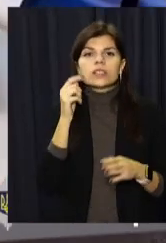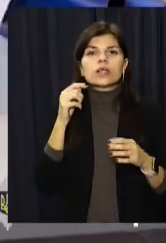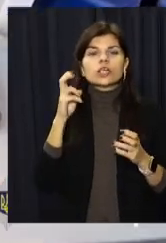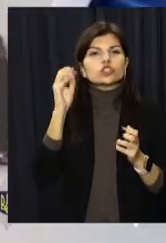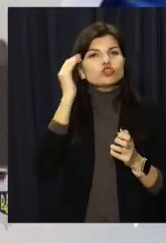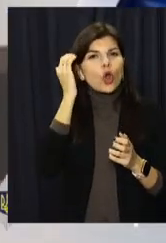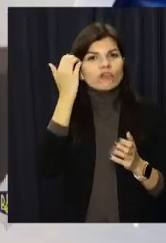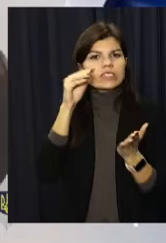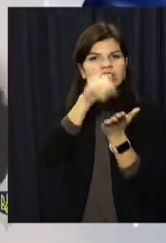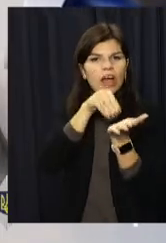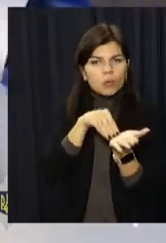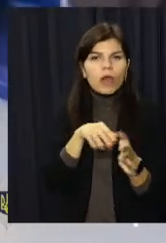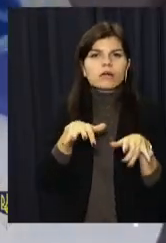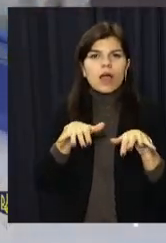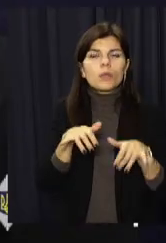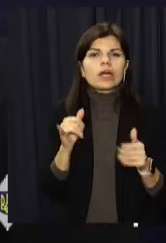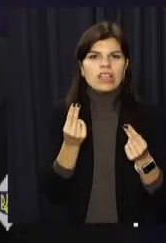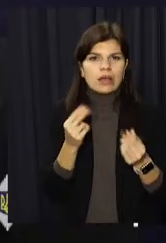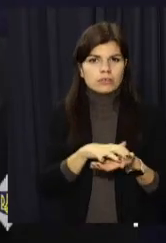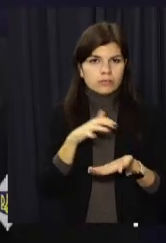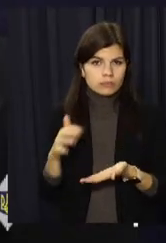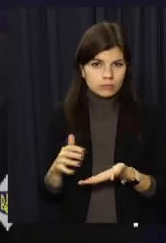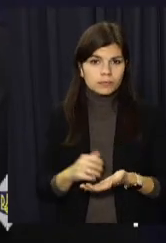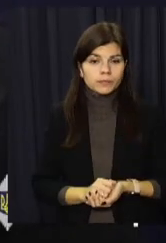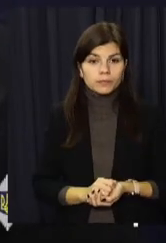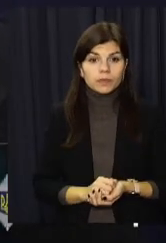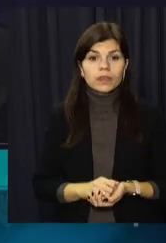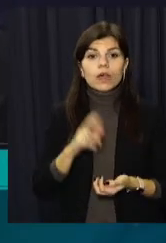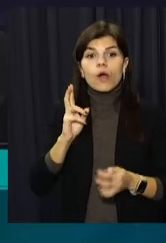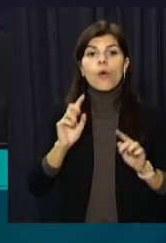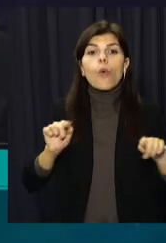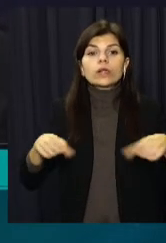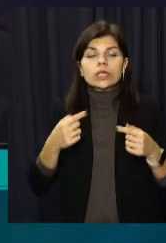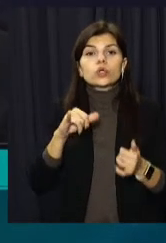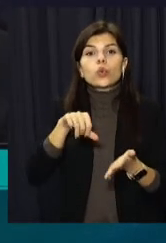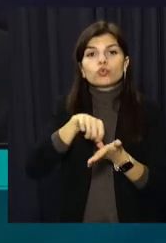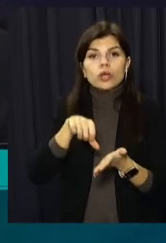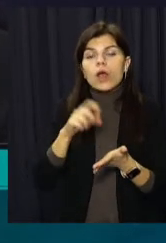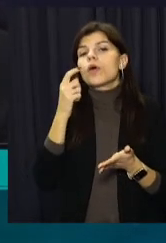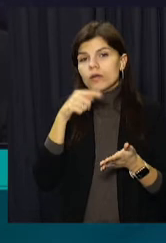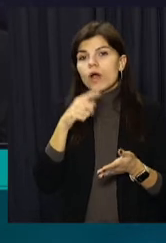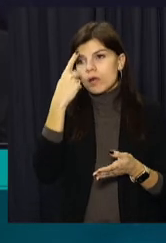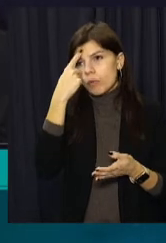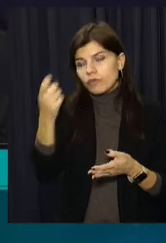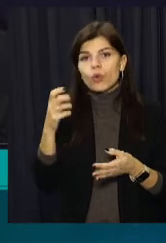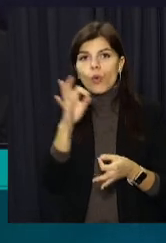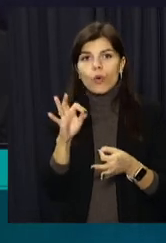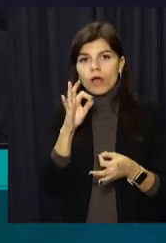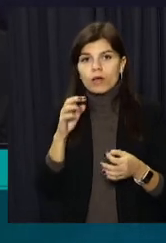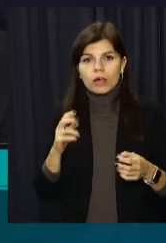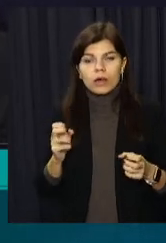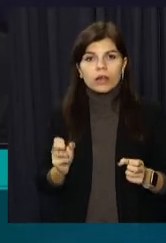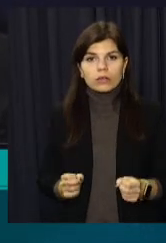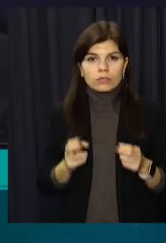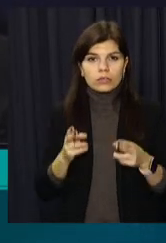записи, комп'ютери та гроші. Організатору та учасникам повідомлено про підозри одразу за